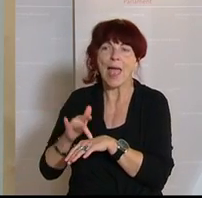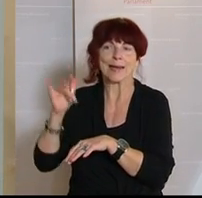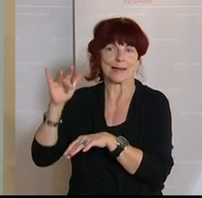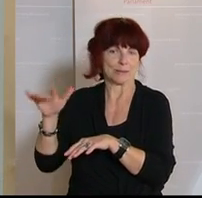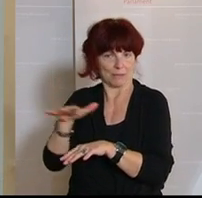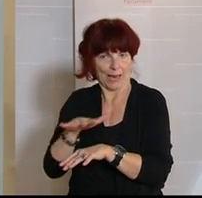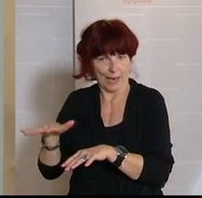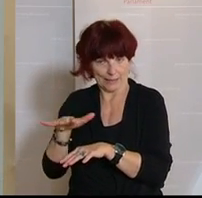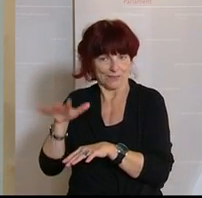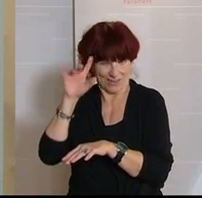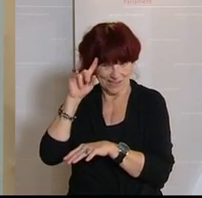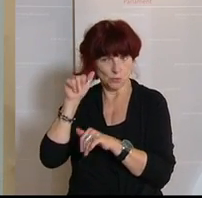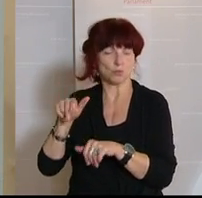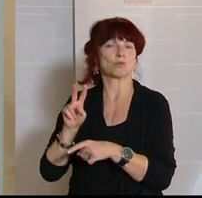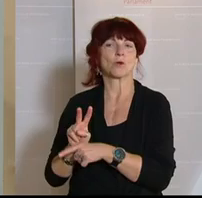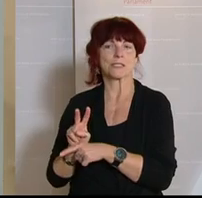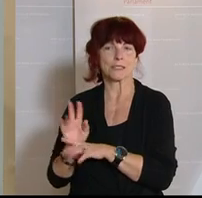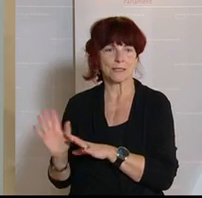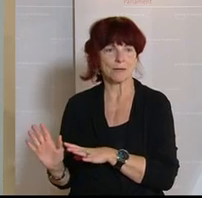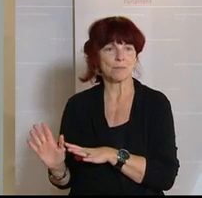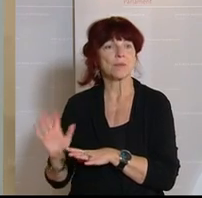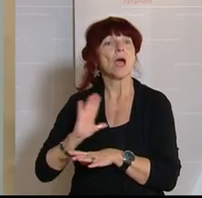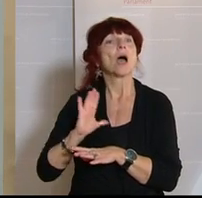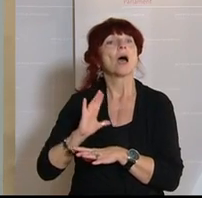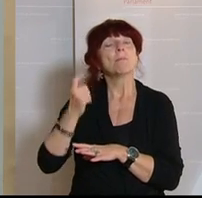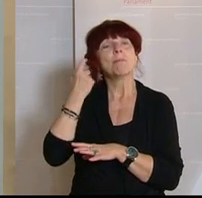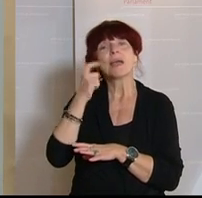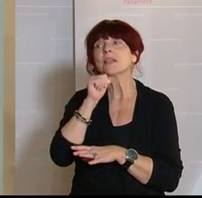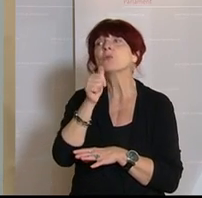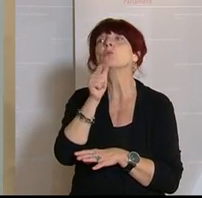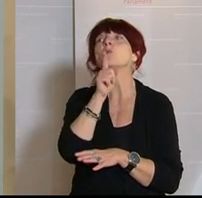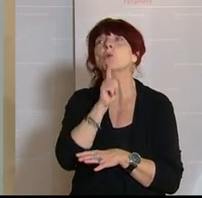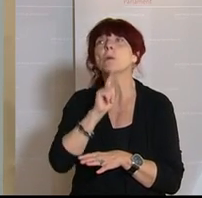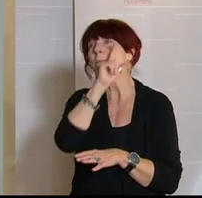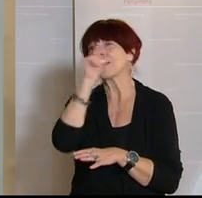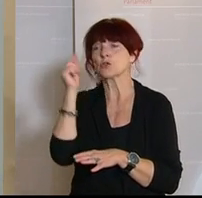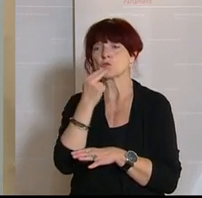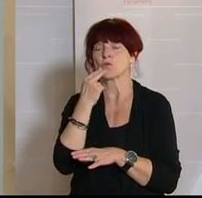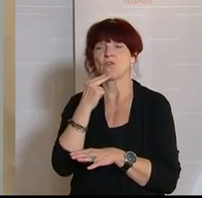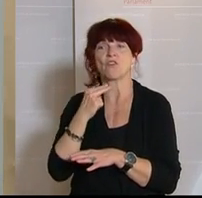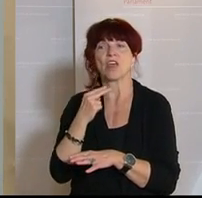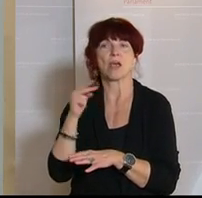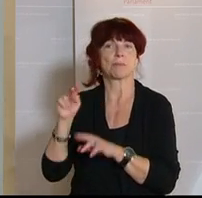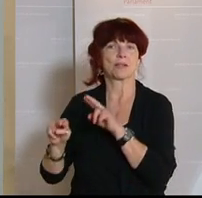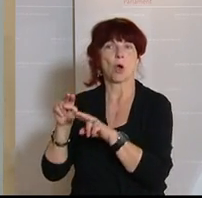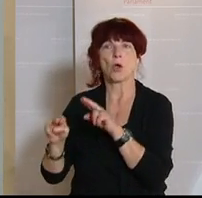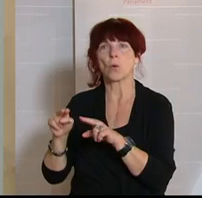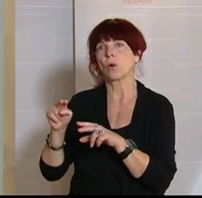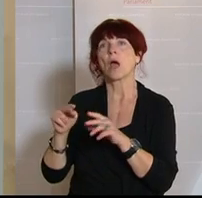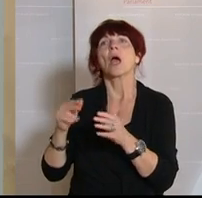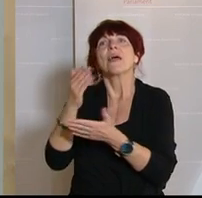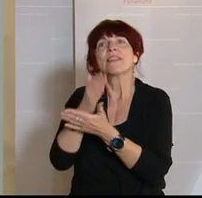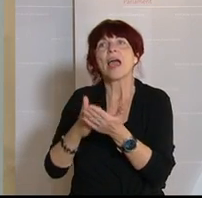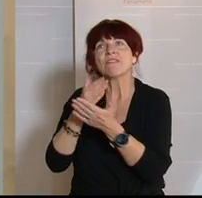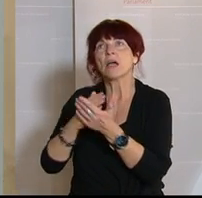Aber das betrifft also jetzt nicht nur die Menschen, die dort betreut werden, die zum Teil dement sind, die in einer Altersdepression sind, die nicht